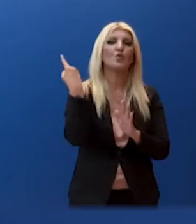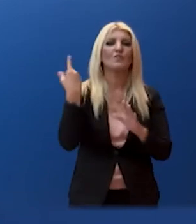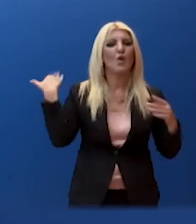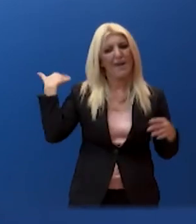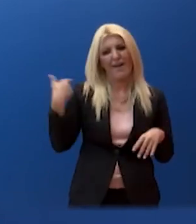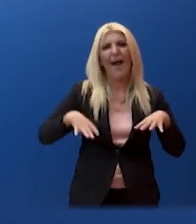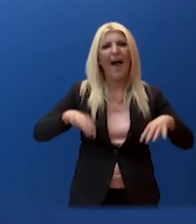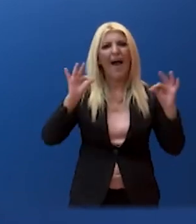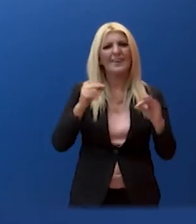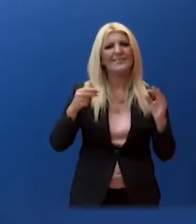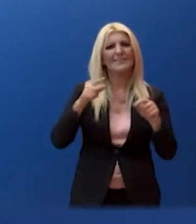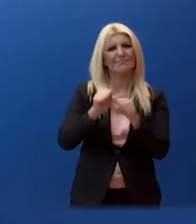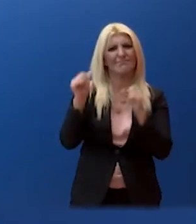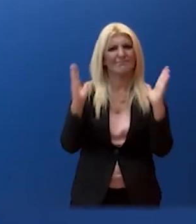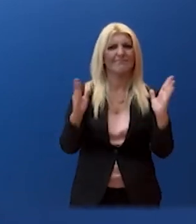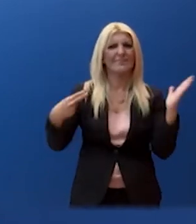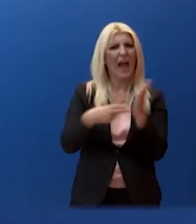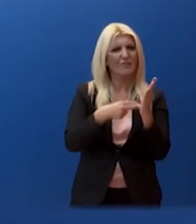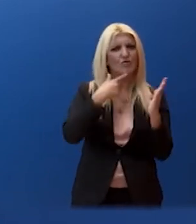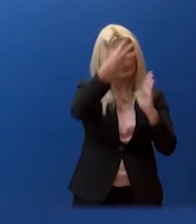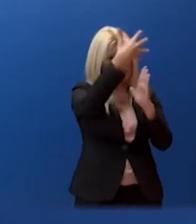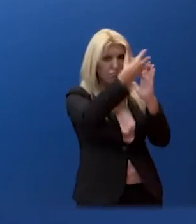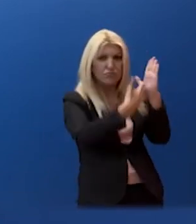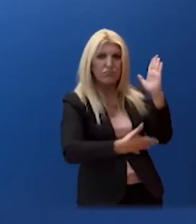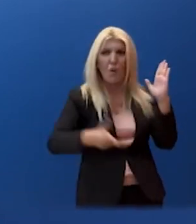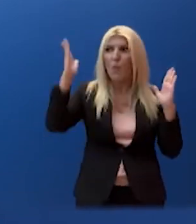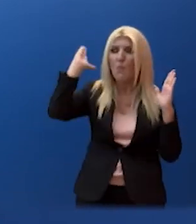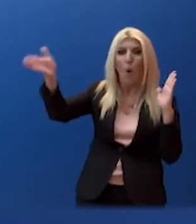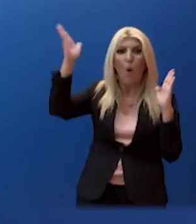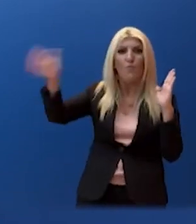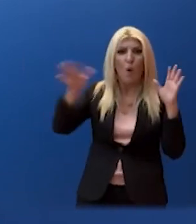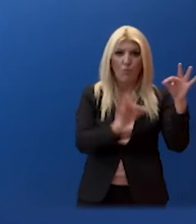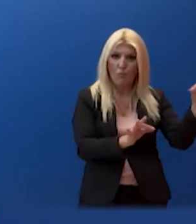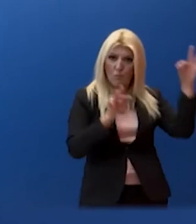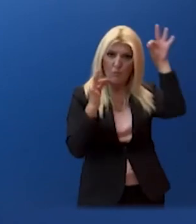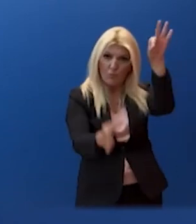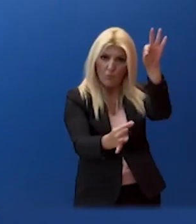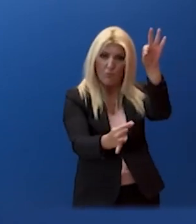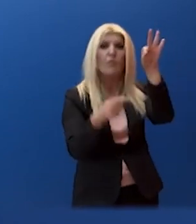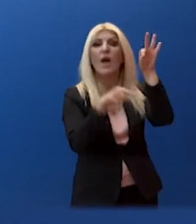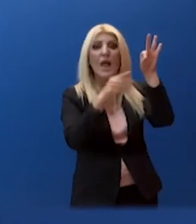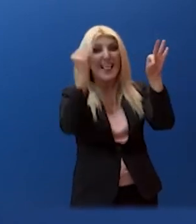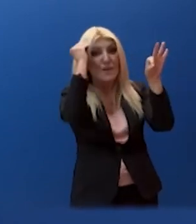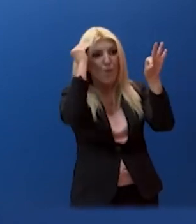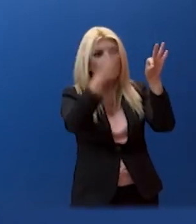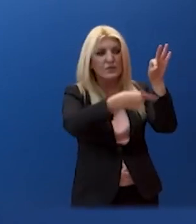σαφούς καταλόγου κυρώσεων. Αυτός ο κατάλογος κυρώσεων θα τεθεί υπόψη του Ευρωπαϊκού Συμβουλίου